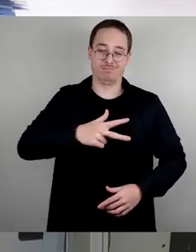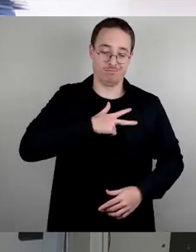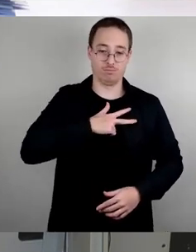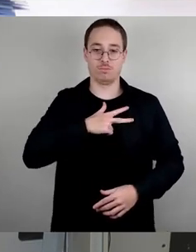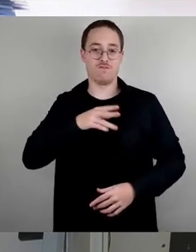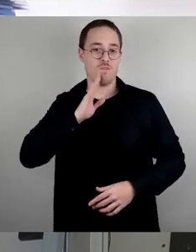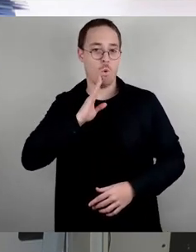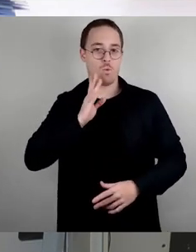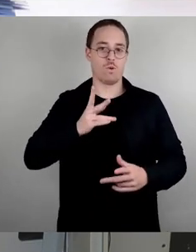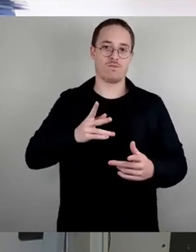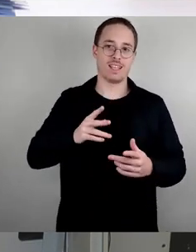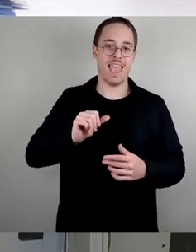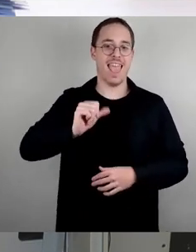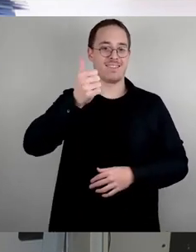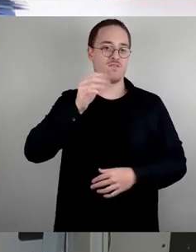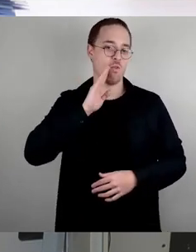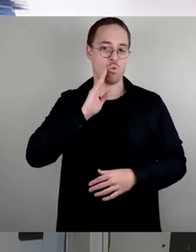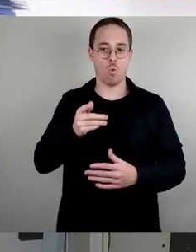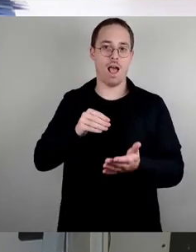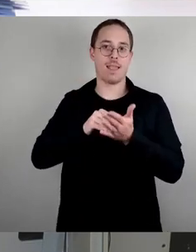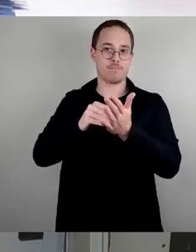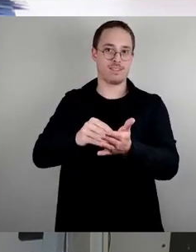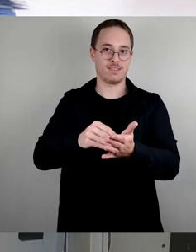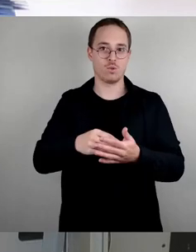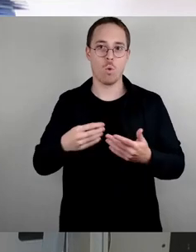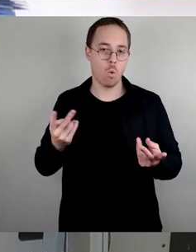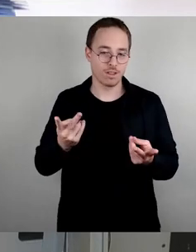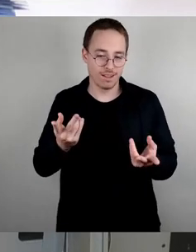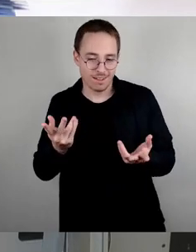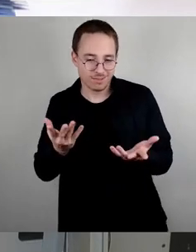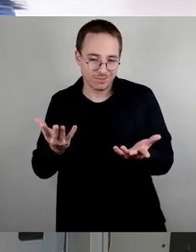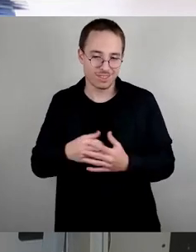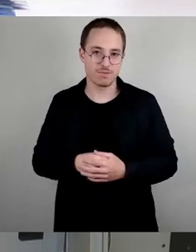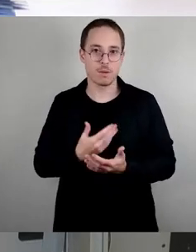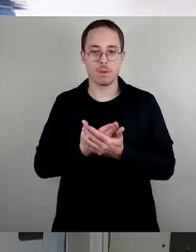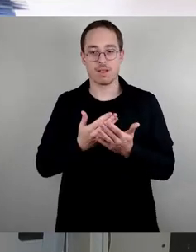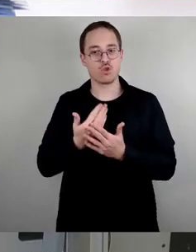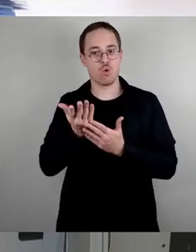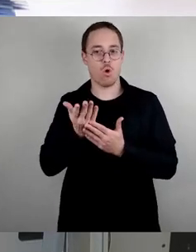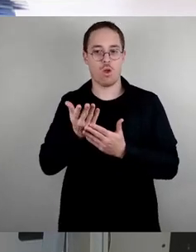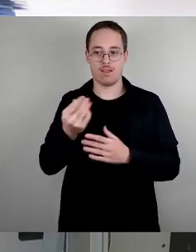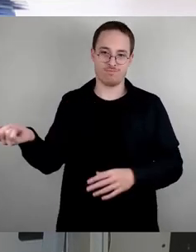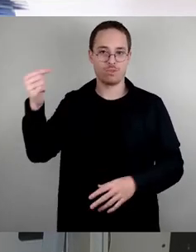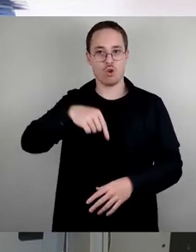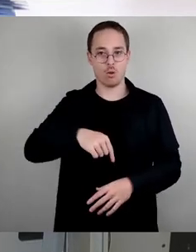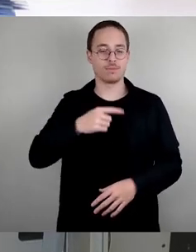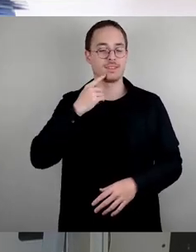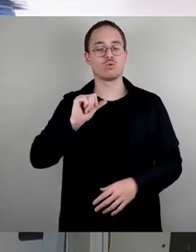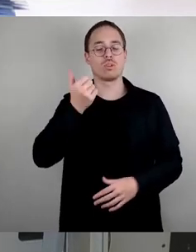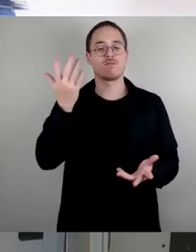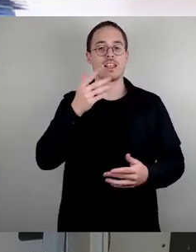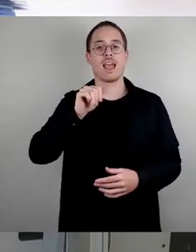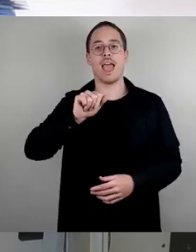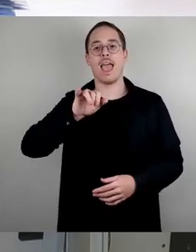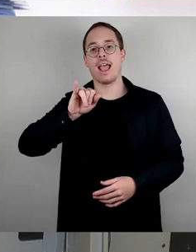aber eben für Leute, die neu in die Stadt kommen? Da ist doch das Selbstverständlichste, wenn man neu ist, sich zunächst für die ersten Wochen in ein Airbnb anzumieten, um Stadt und